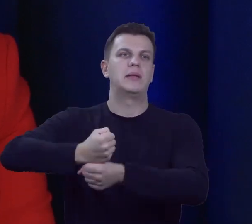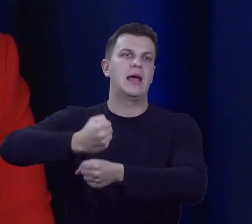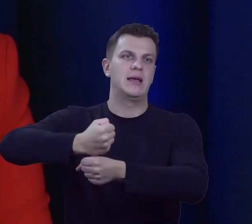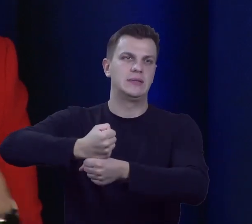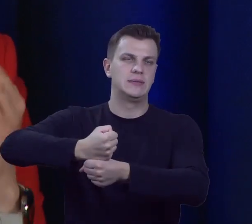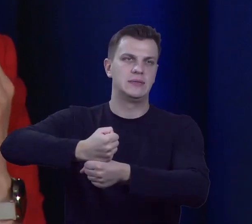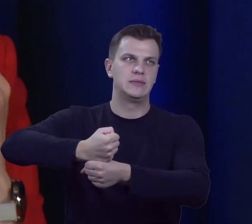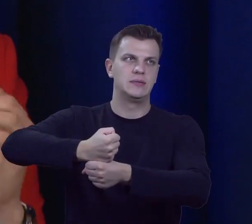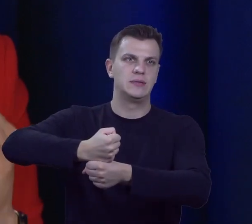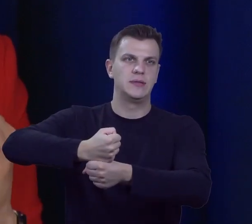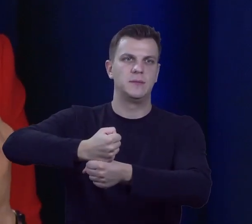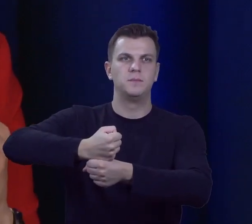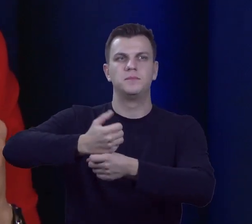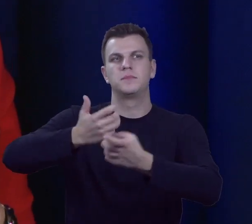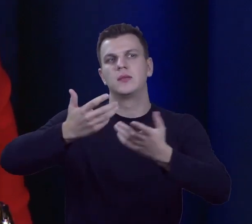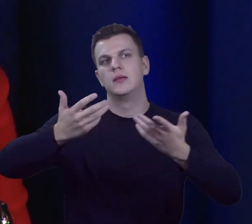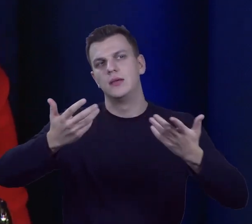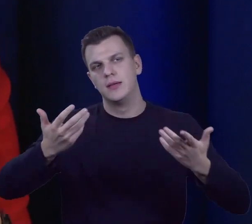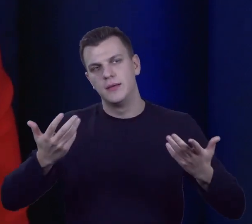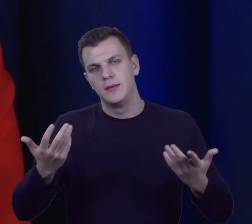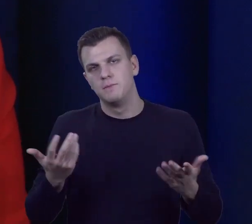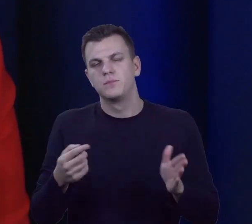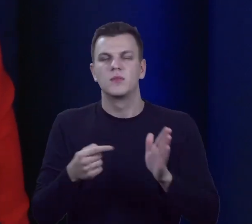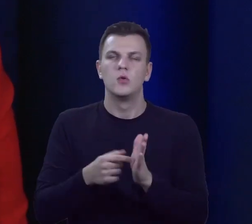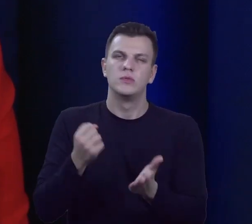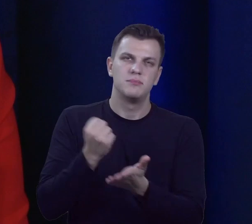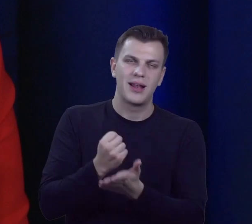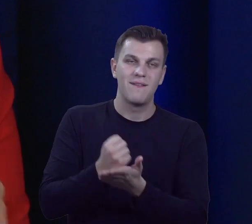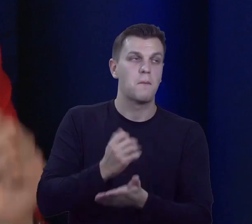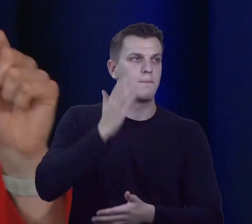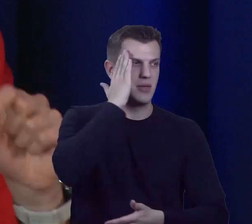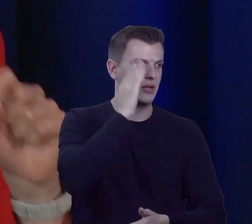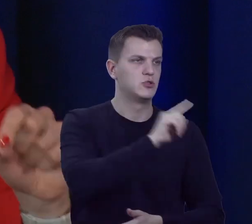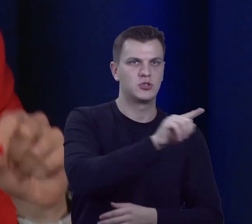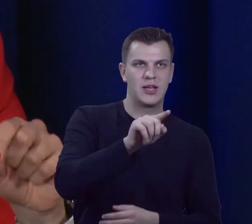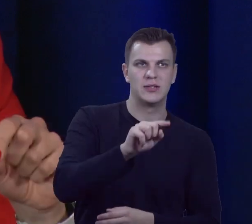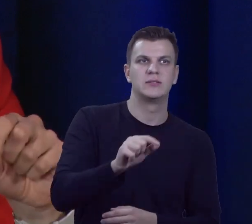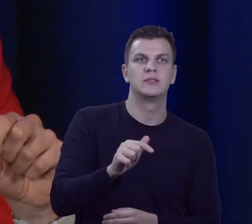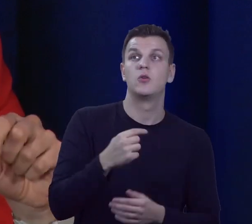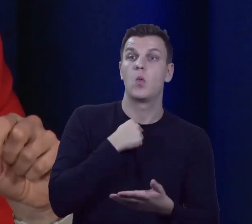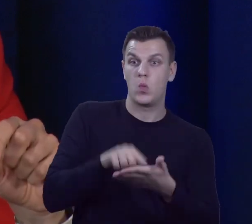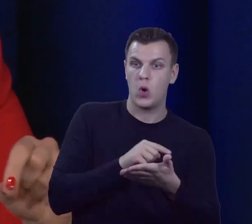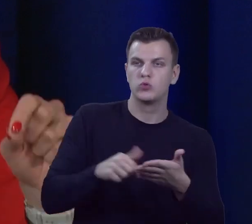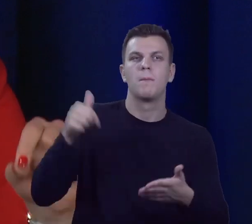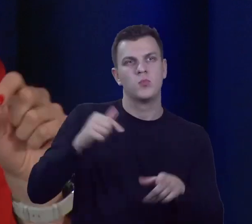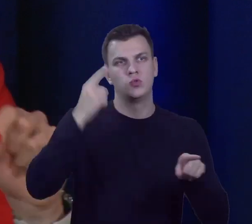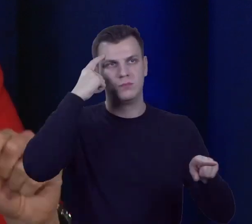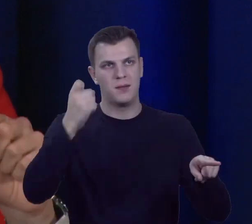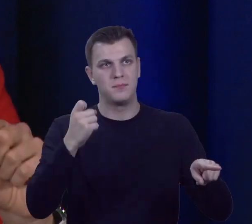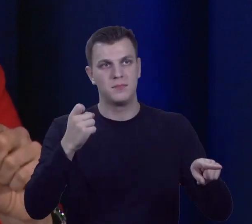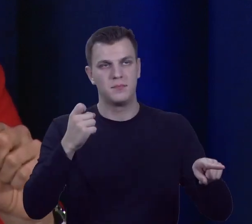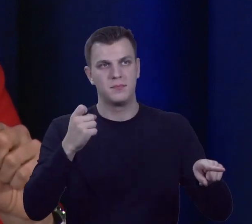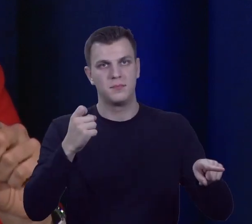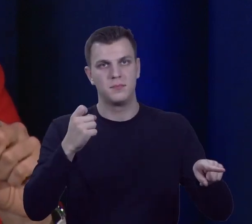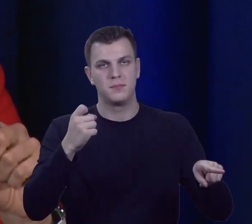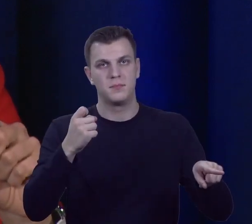jest jeden z elementów, na który powinni patrzeć mieszkańcy, oddając głos na danego kandydata. Czy to już jest